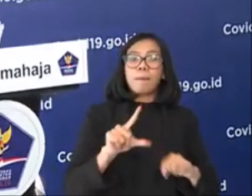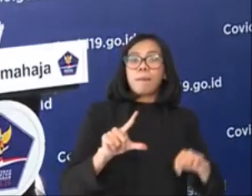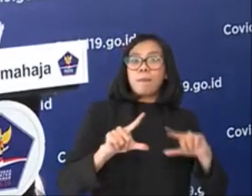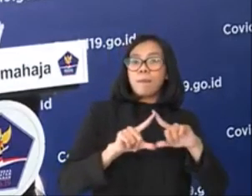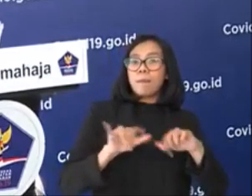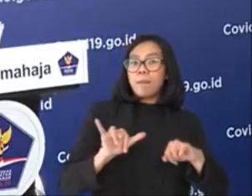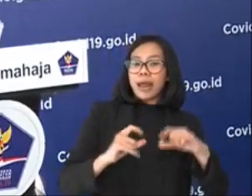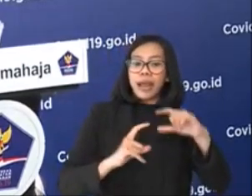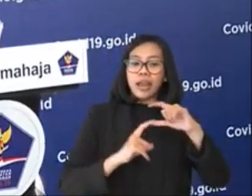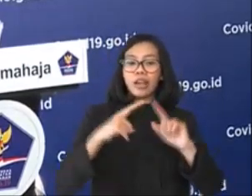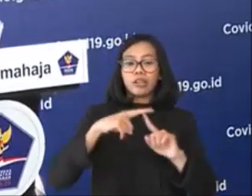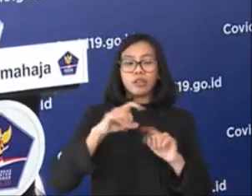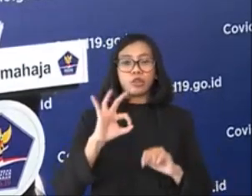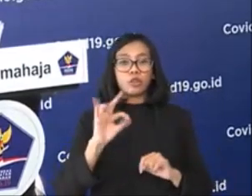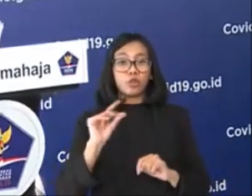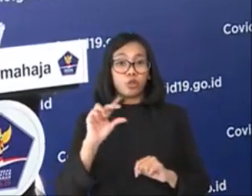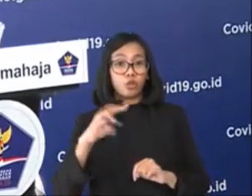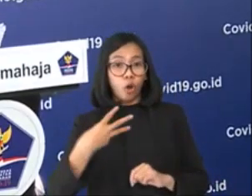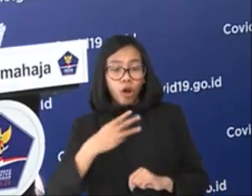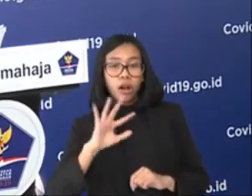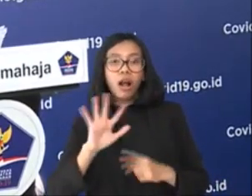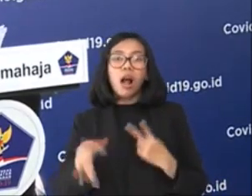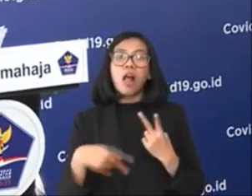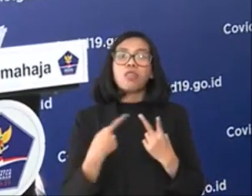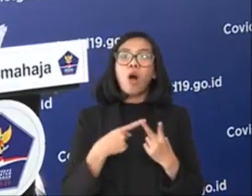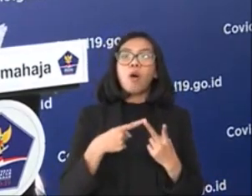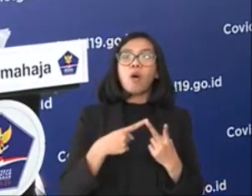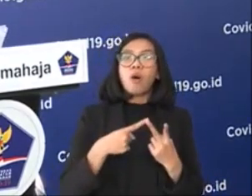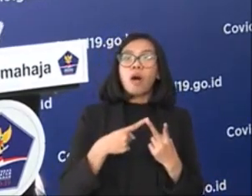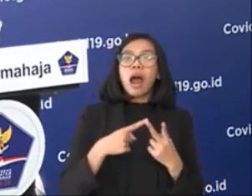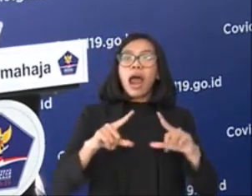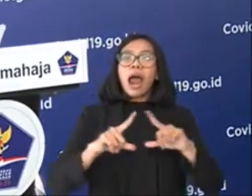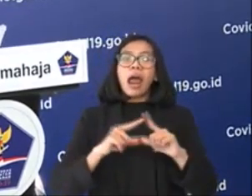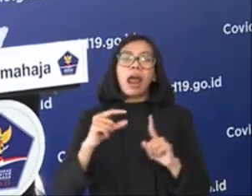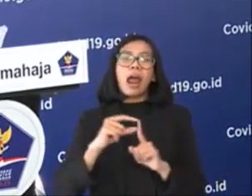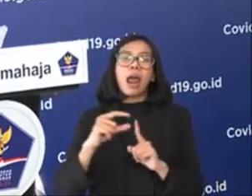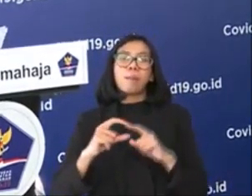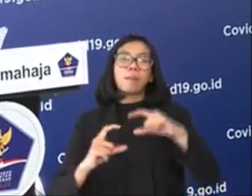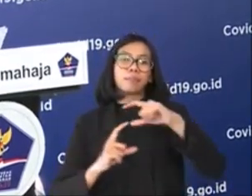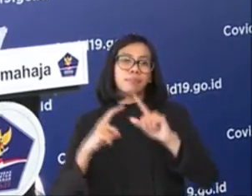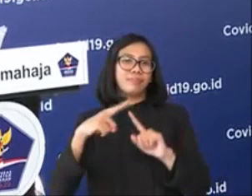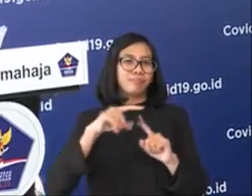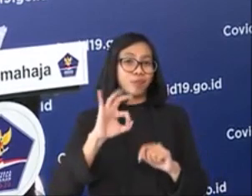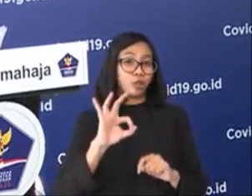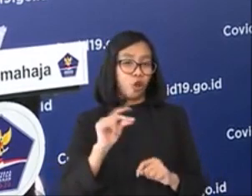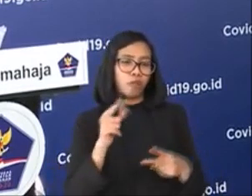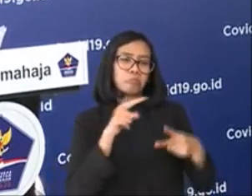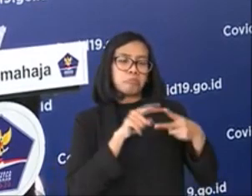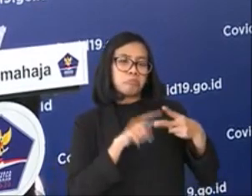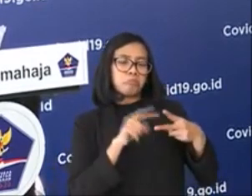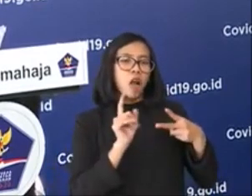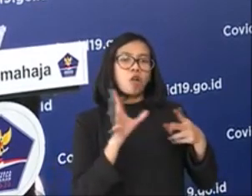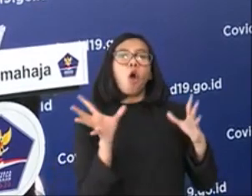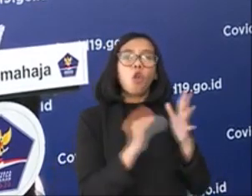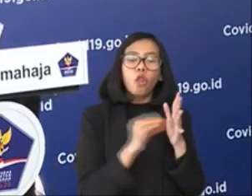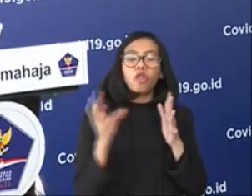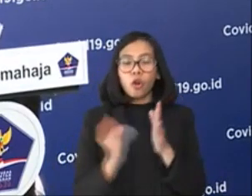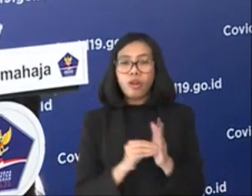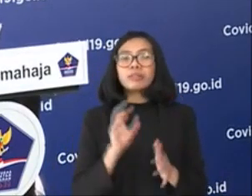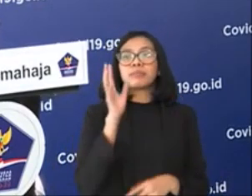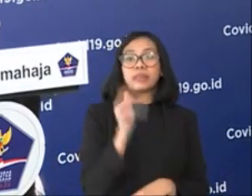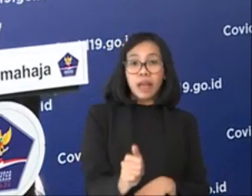maupun App Store di Iaos. Kontribusi Anda dalam mengisi penilaian mandiri ini